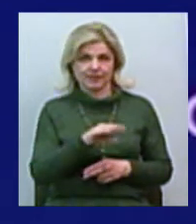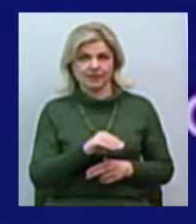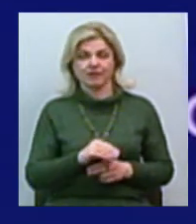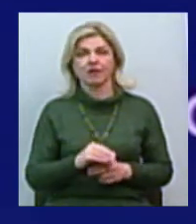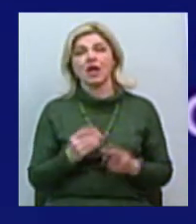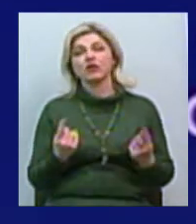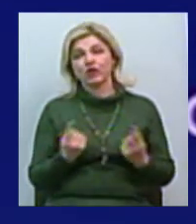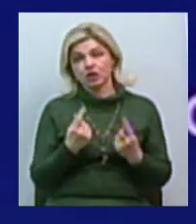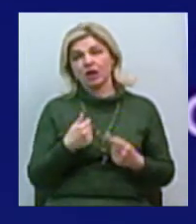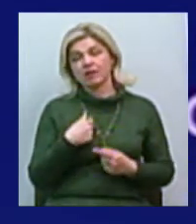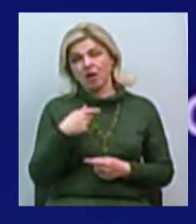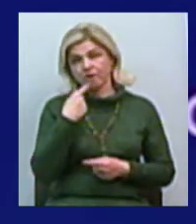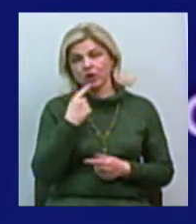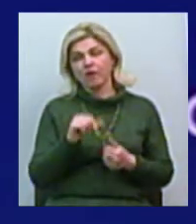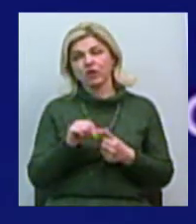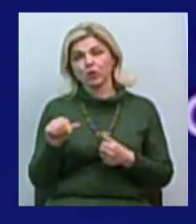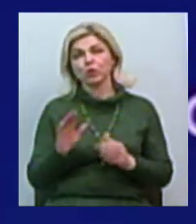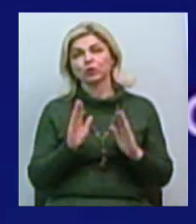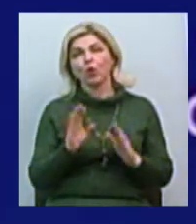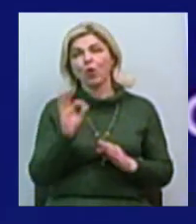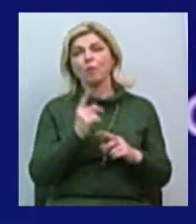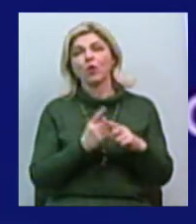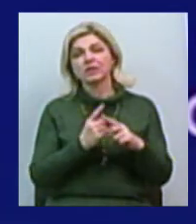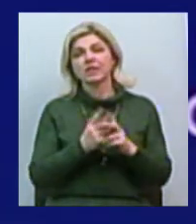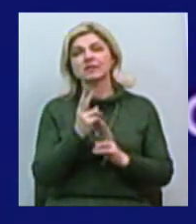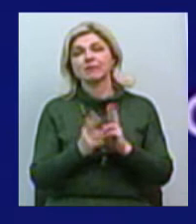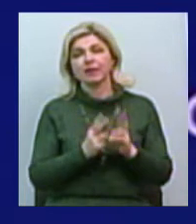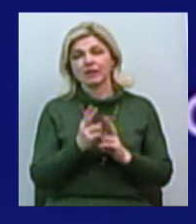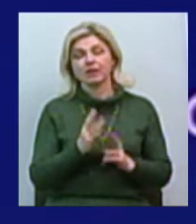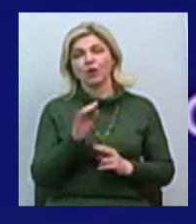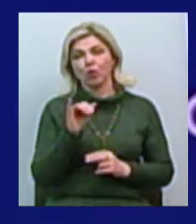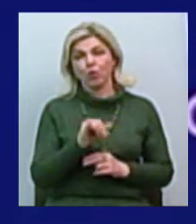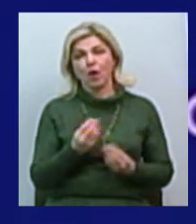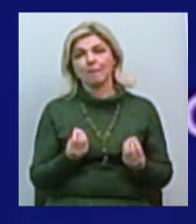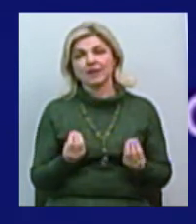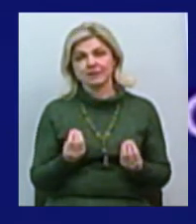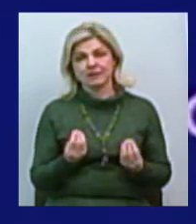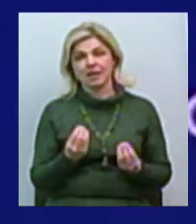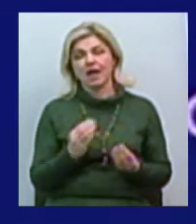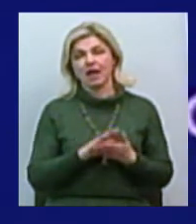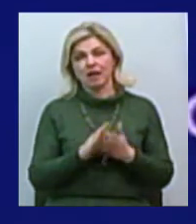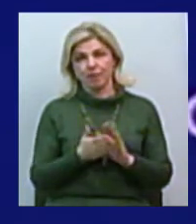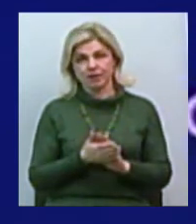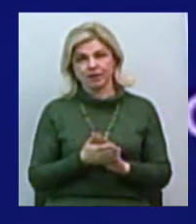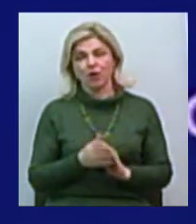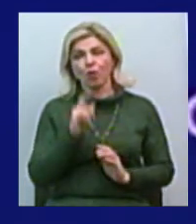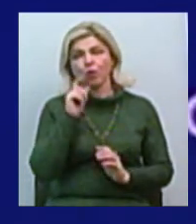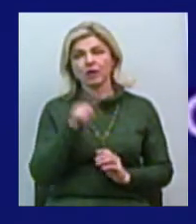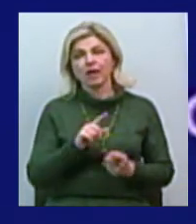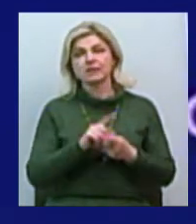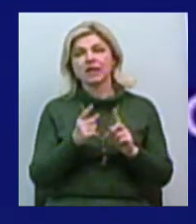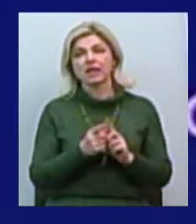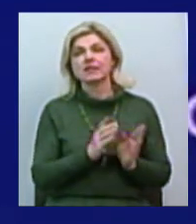Звичайно, я кажу виключно про позитивні зміни у бізнес-кліматі. Україна стає